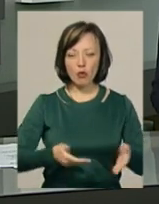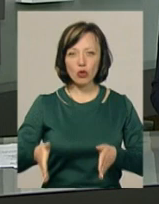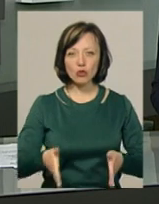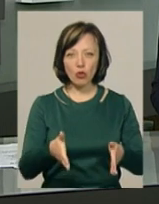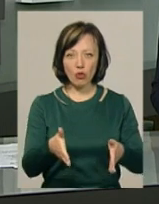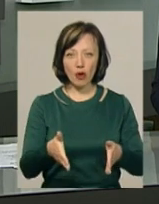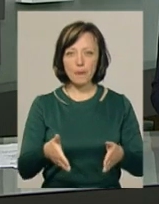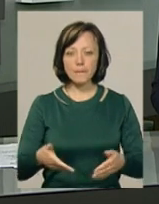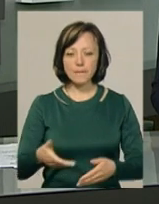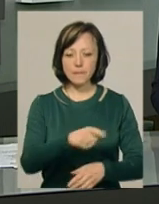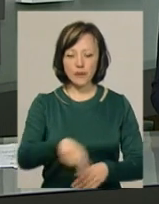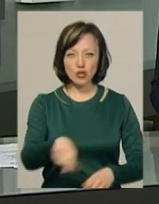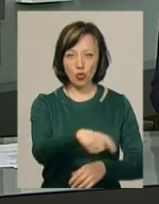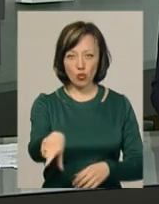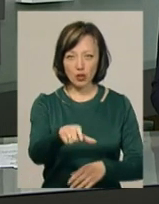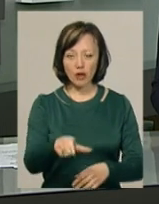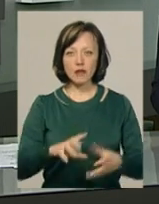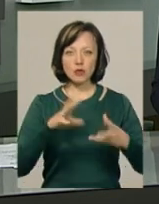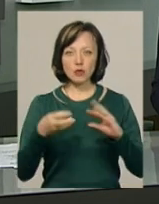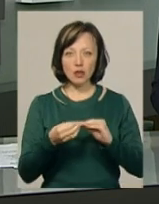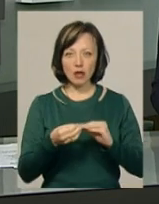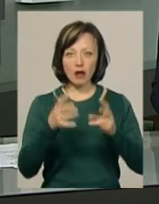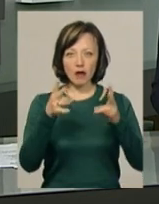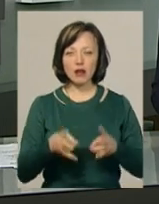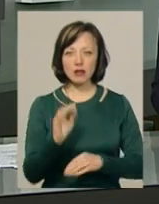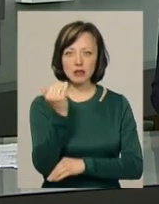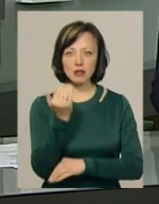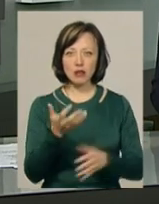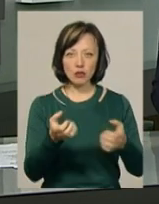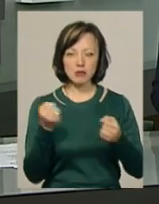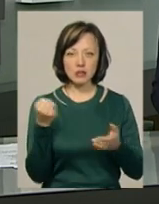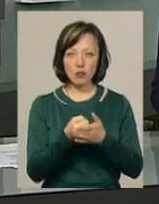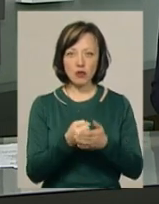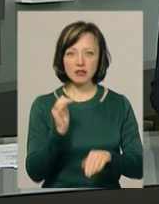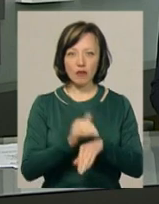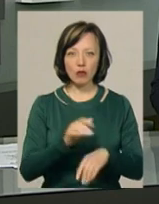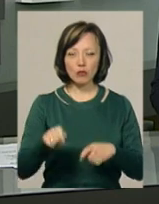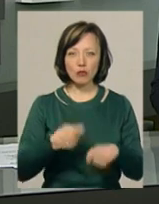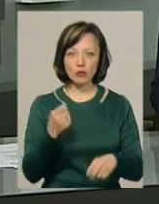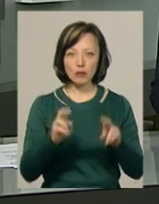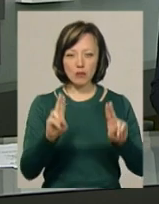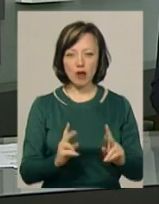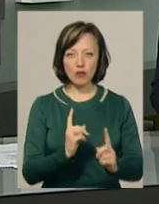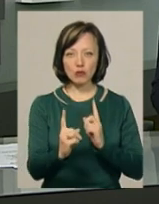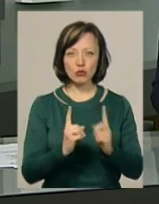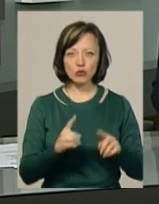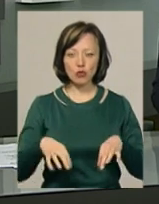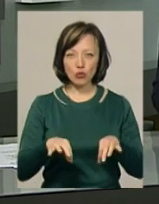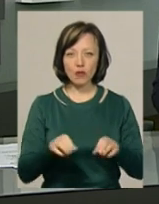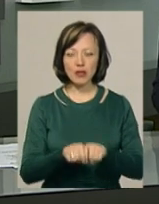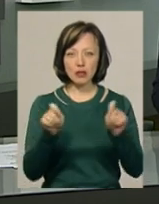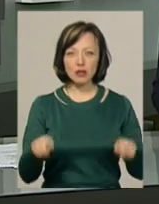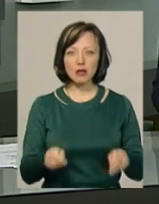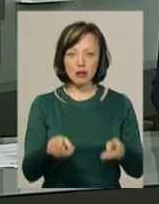нерегульованим пішоходним переходом. В результаті аварії дитина отримала забої. За фактом порушення правил безпеки дорожнього руху відкрито